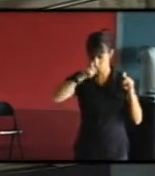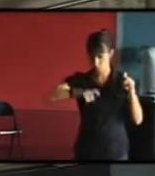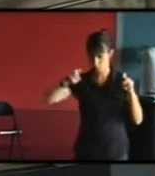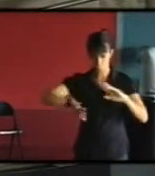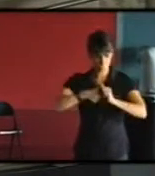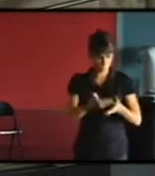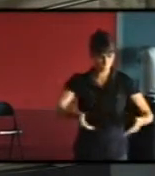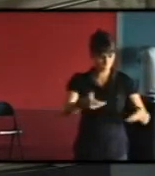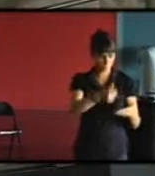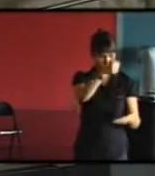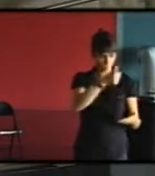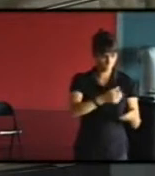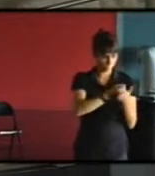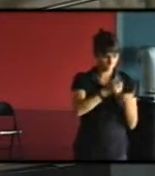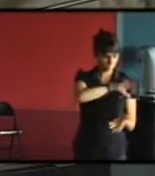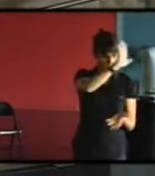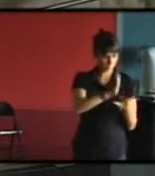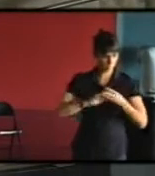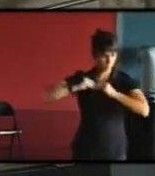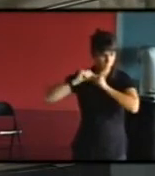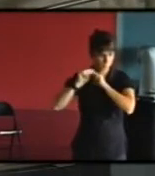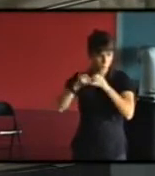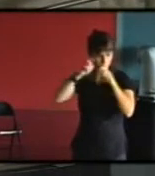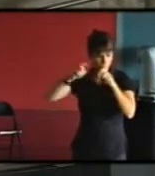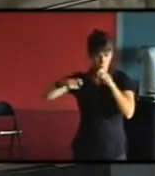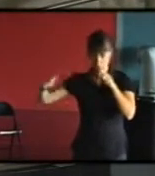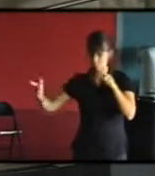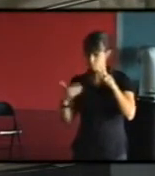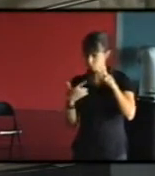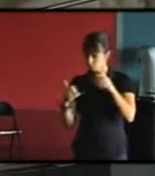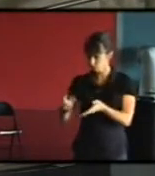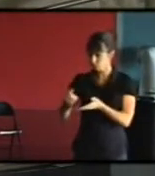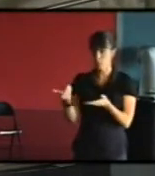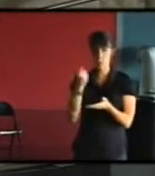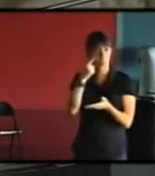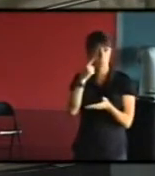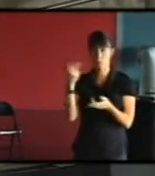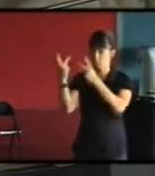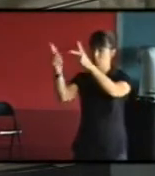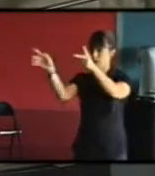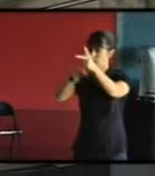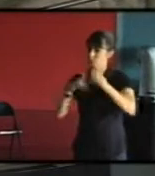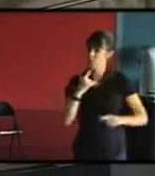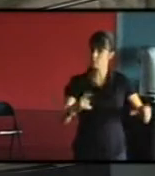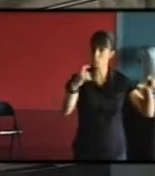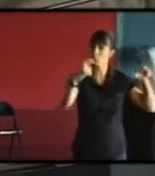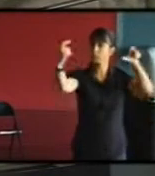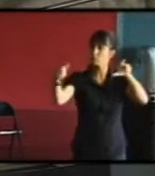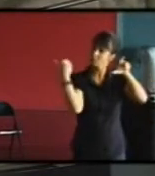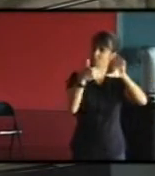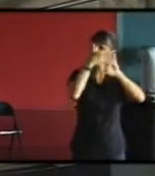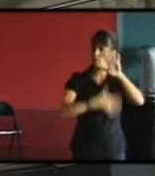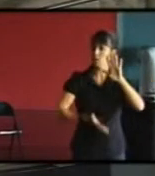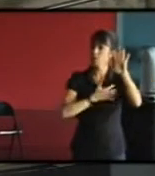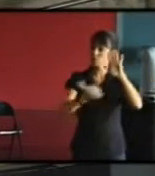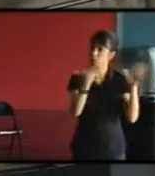cas ce qui se passe. Notre objectif à nous étant d'aider à comprendre quelle est la situation de la ville, ce qui donne une base de départ pour